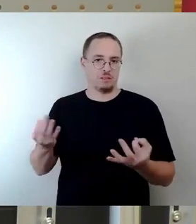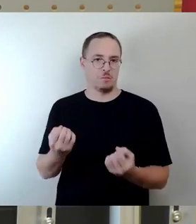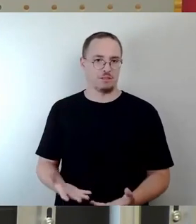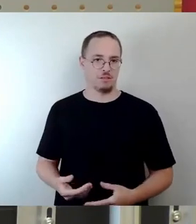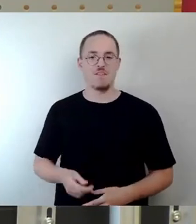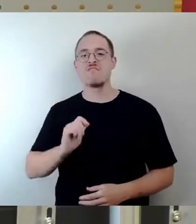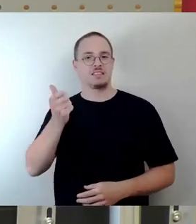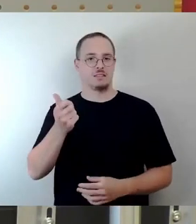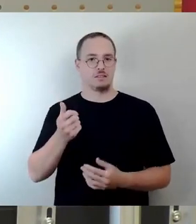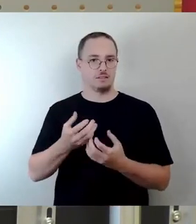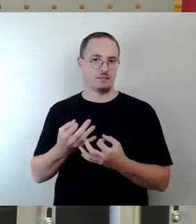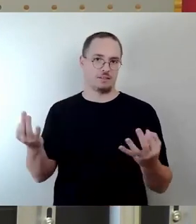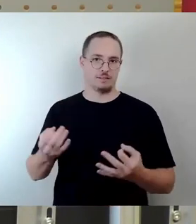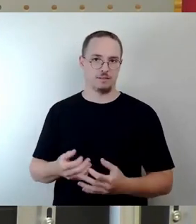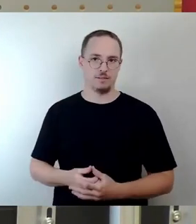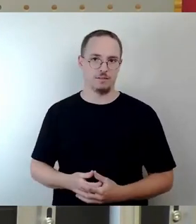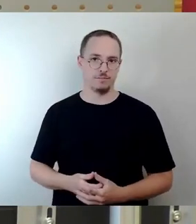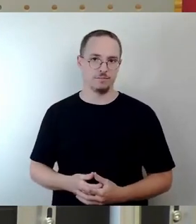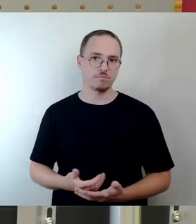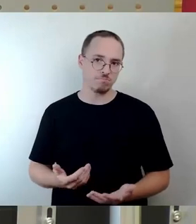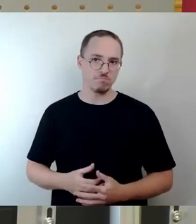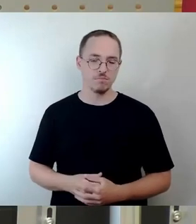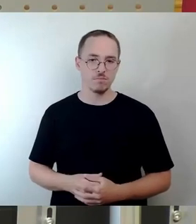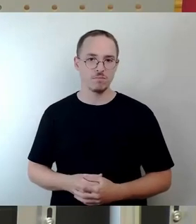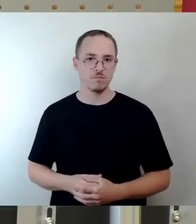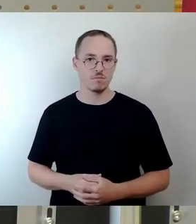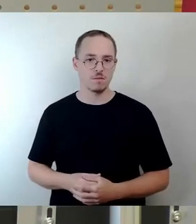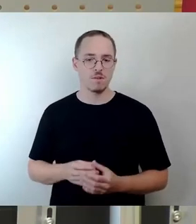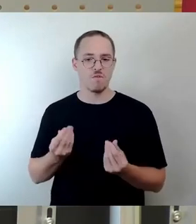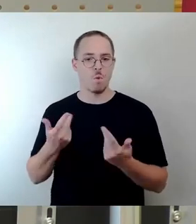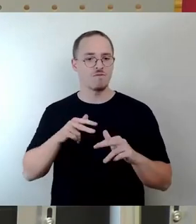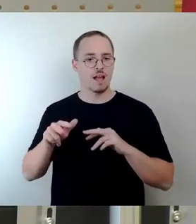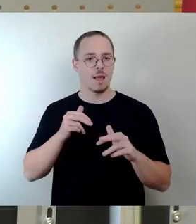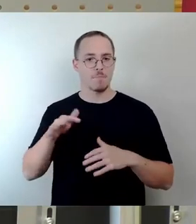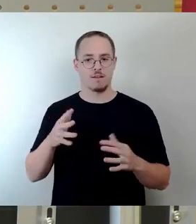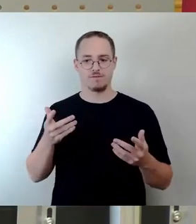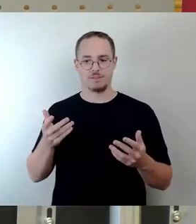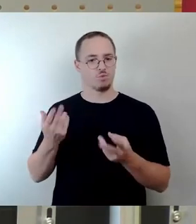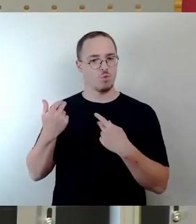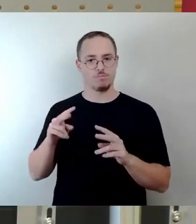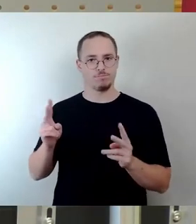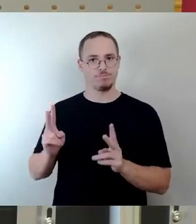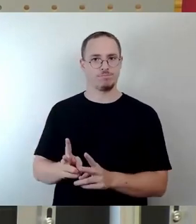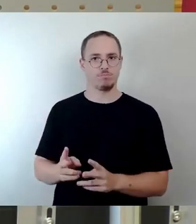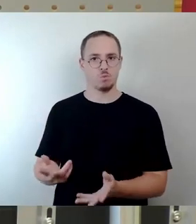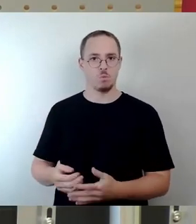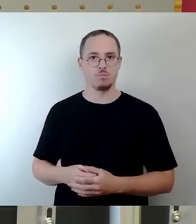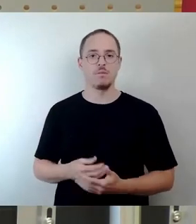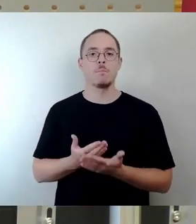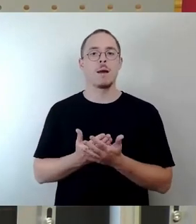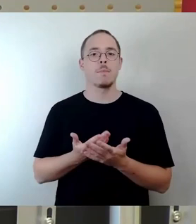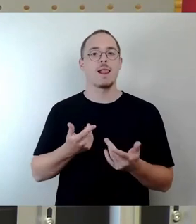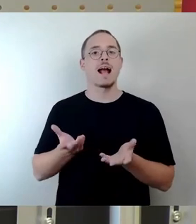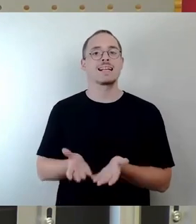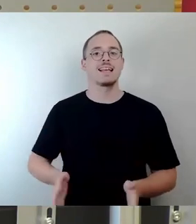fünf Jahren eher zurück als weiterentwickelt. Inzwischen haben wir Quartiere, wie beispielsweise an der Kesselsdorfer Straße, die von